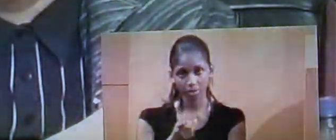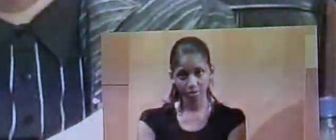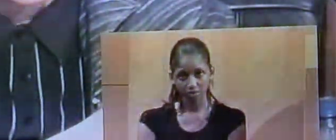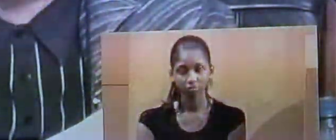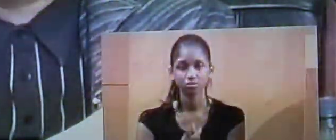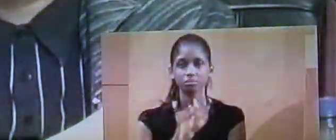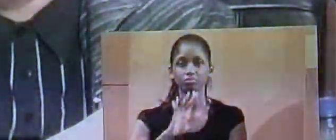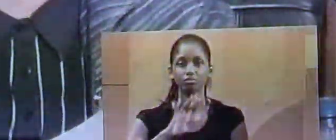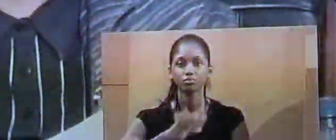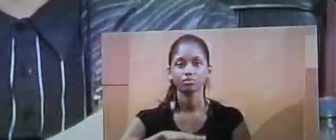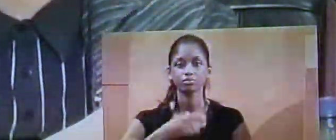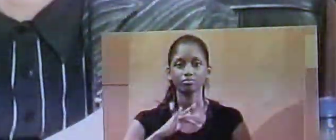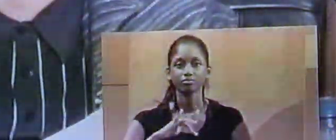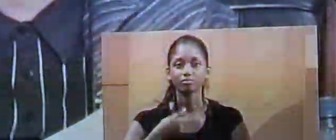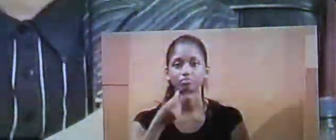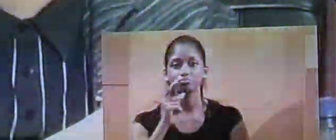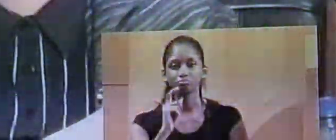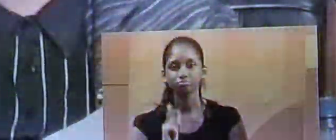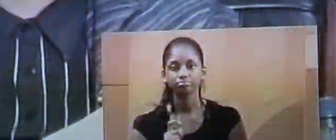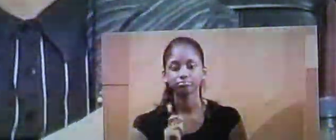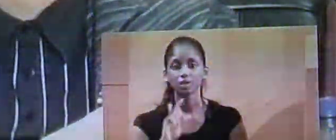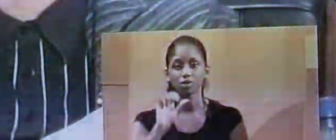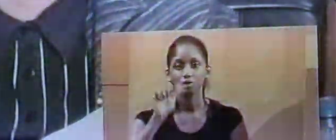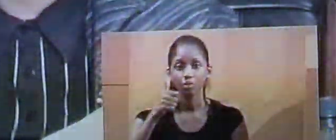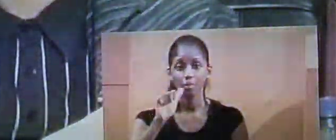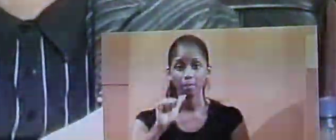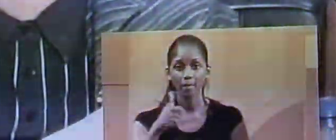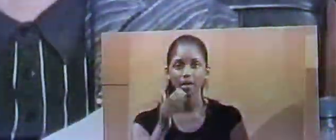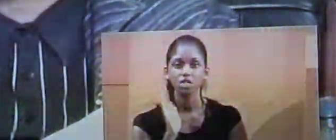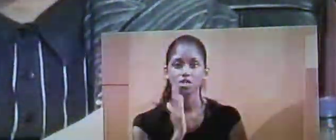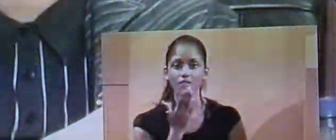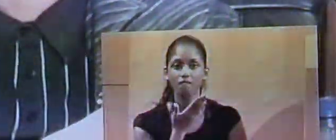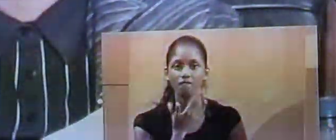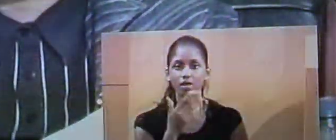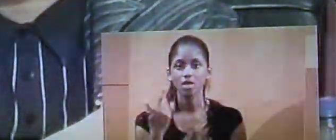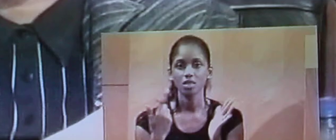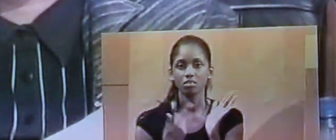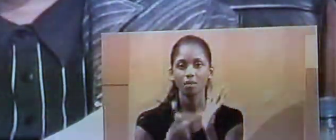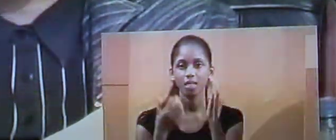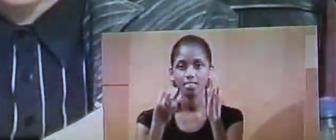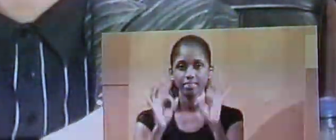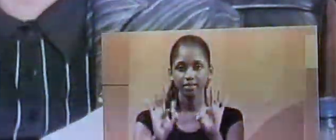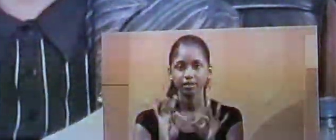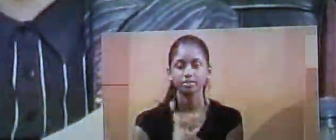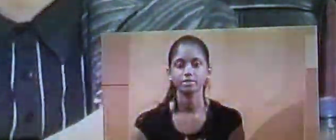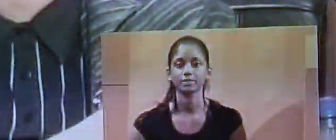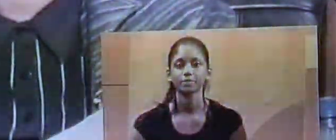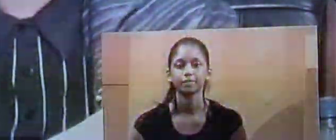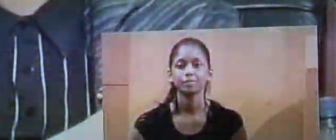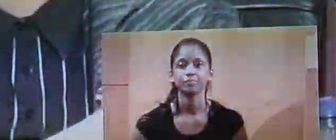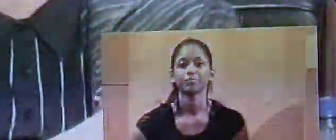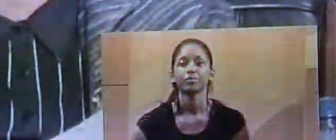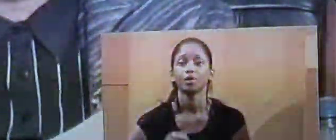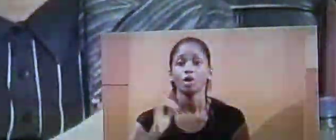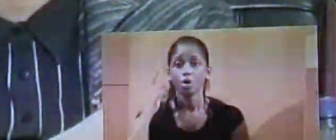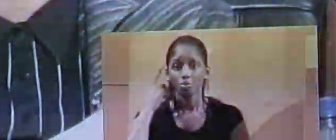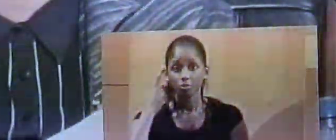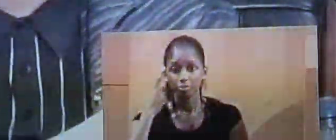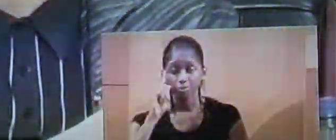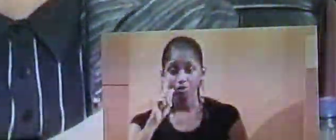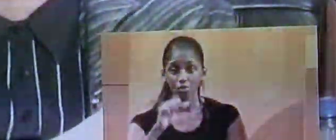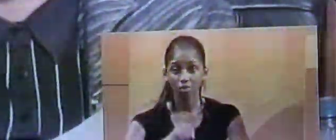applicable à partir du 1er janvier 2010. Applicable pour l